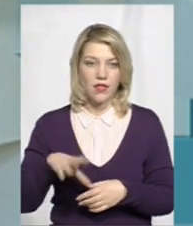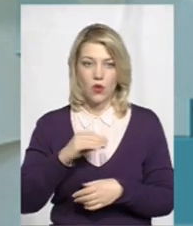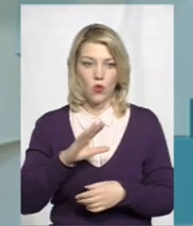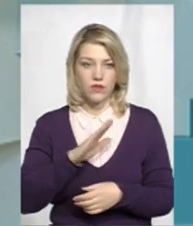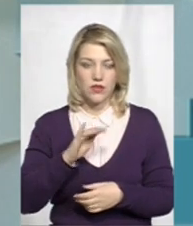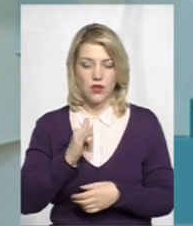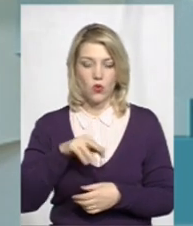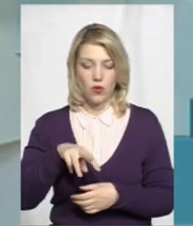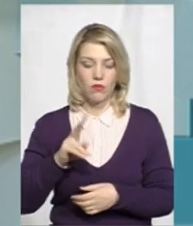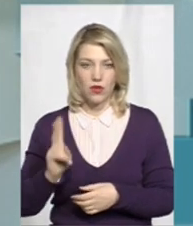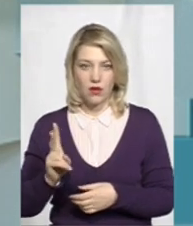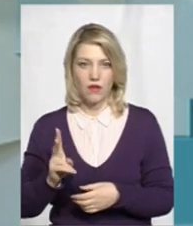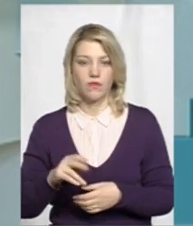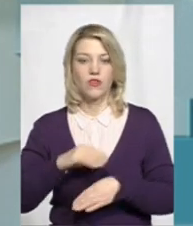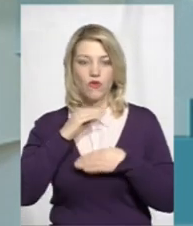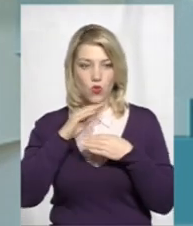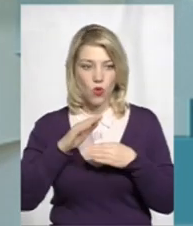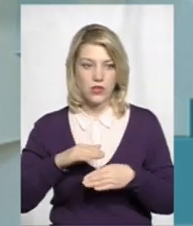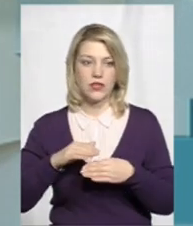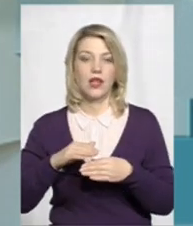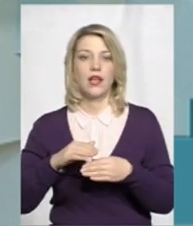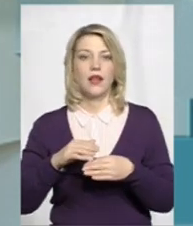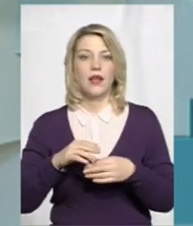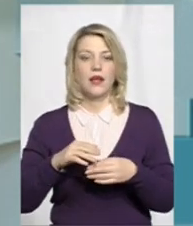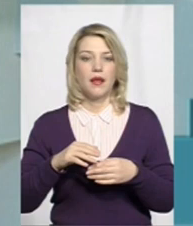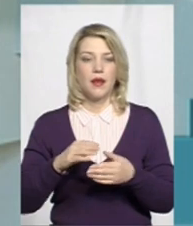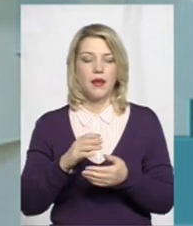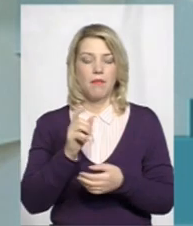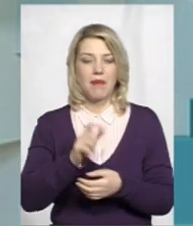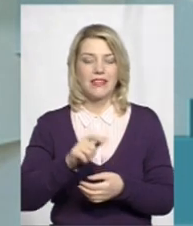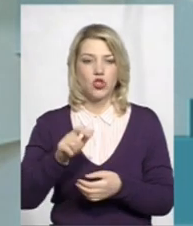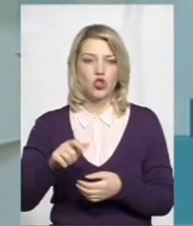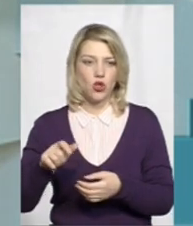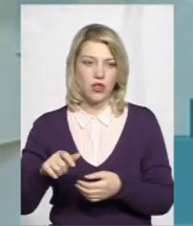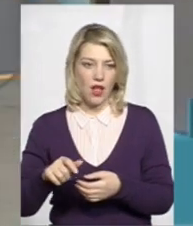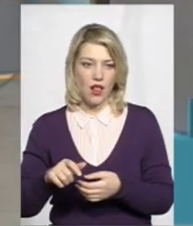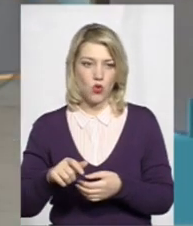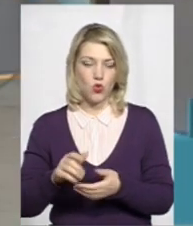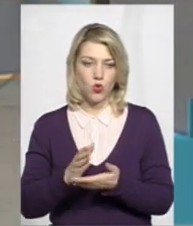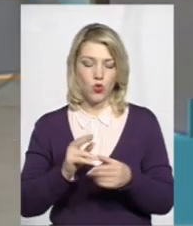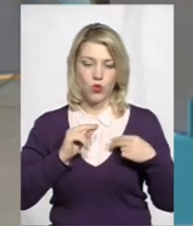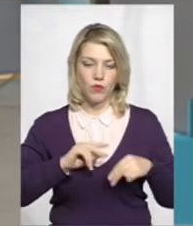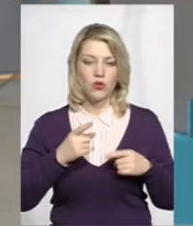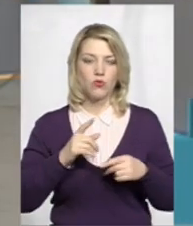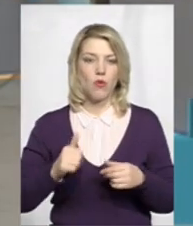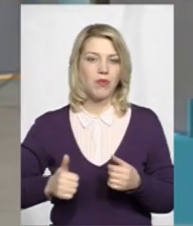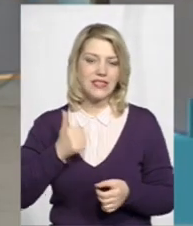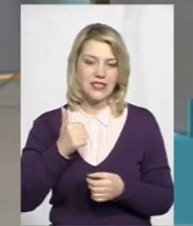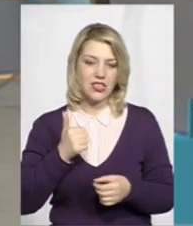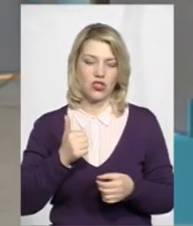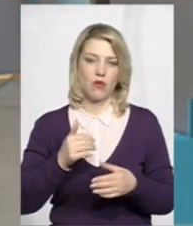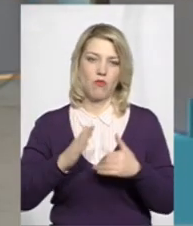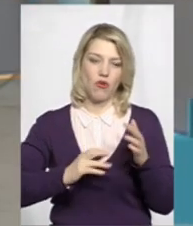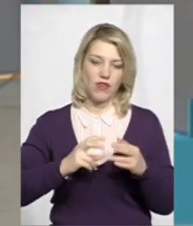УМК вдосталь персоналу, так як, на жаль, престиж професії, що